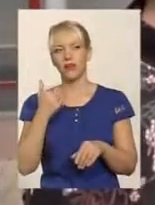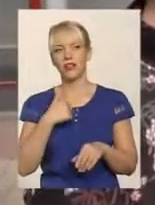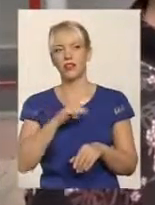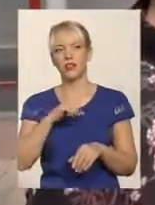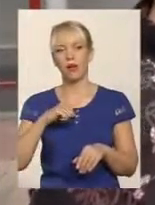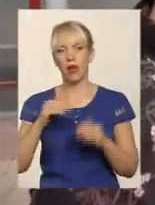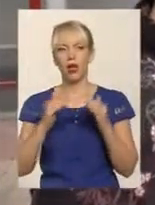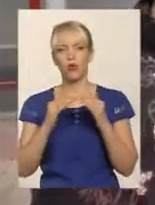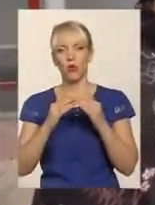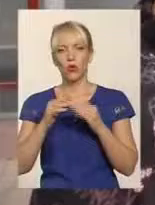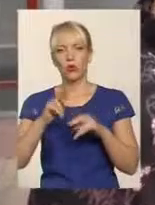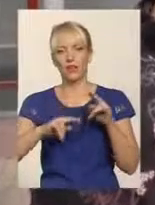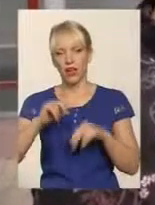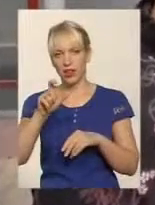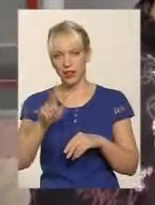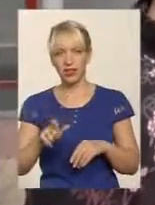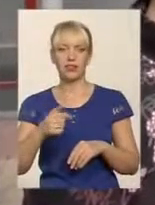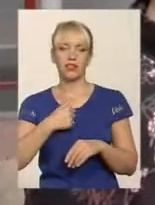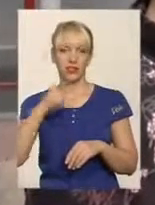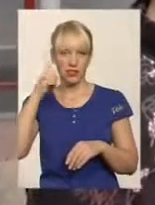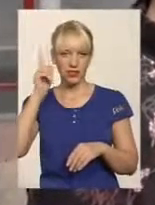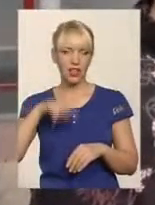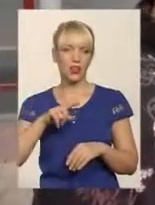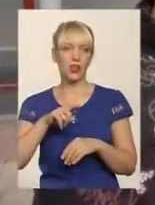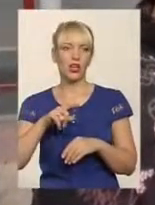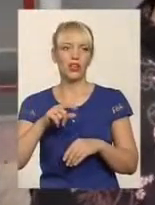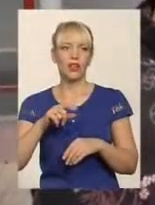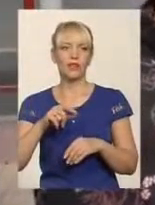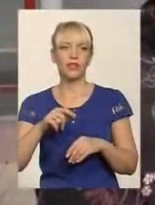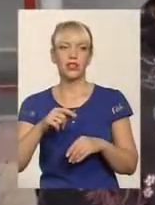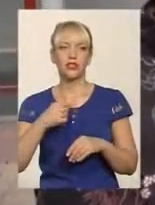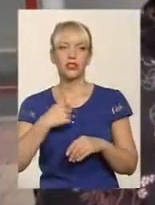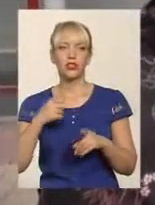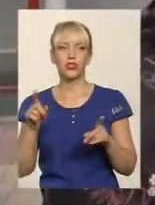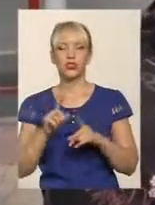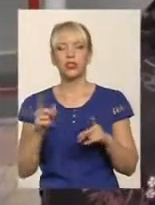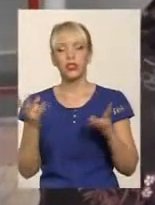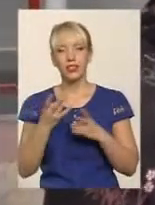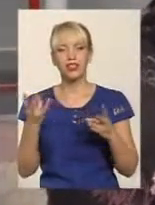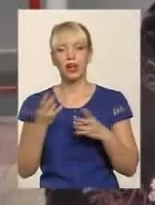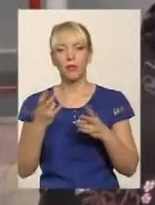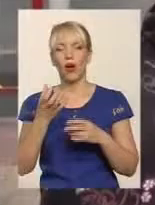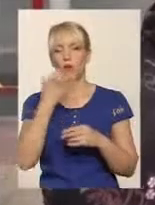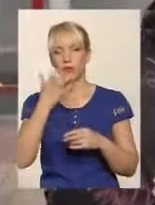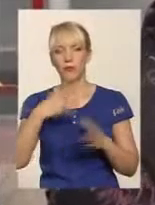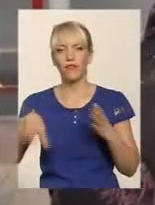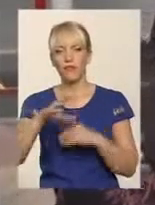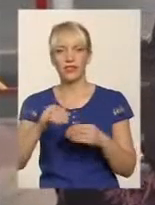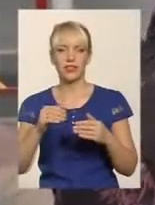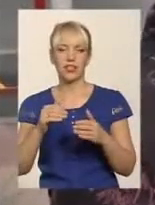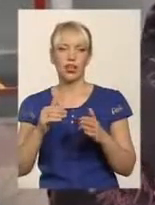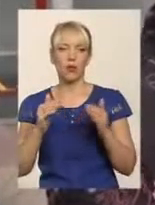будівельник, я знаю, що це не потрібно окремо робити, там по кілька квартир. Потрібно утеплювати весь будинок